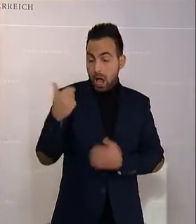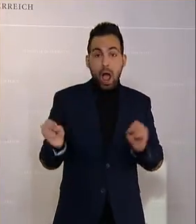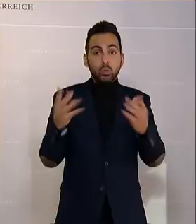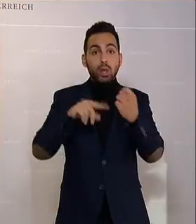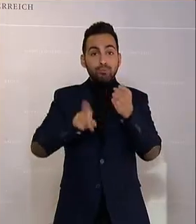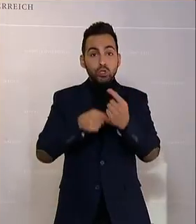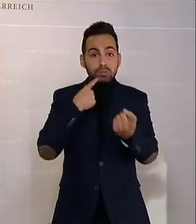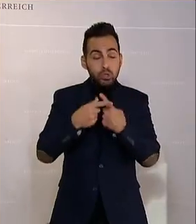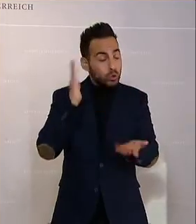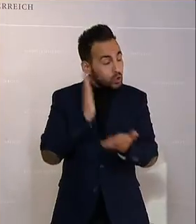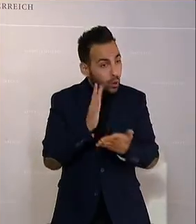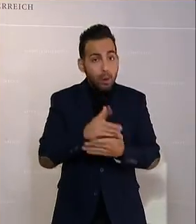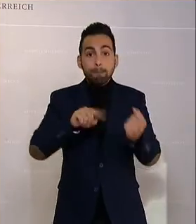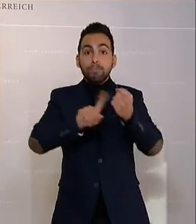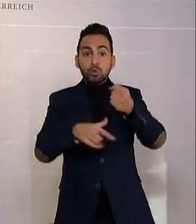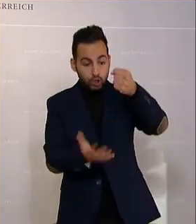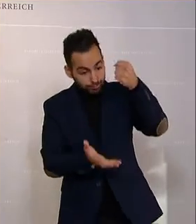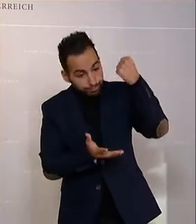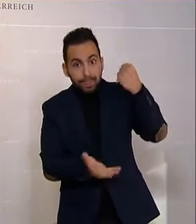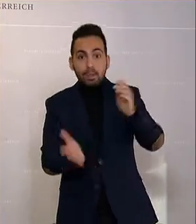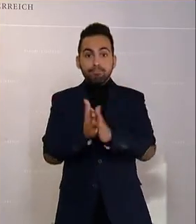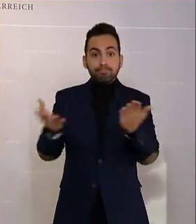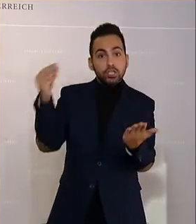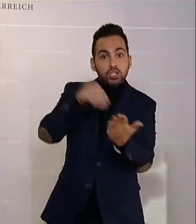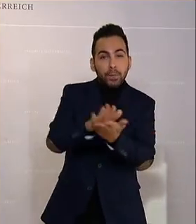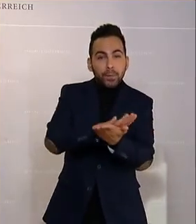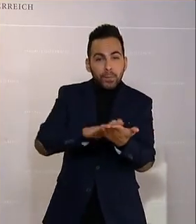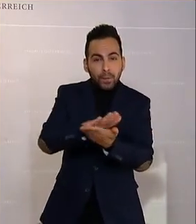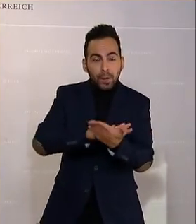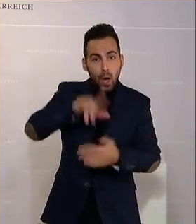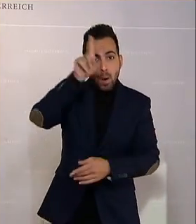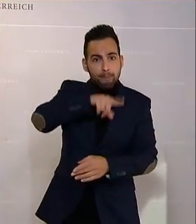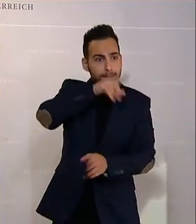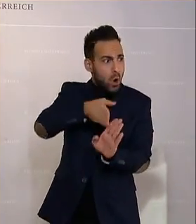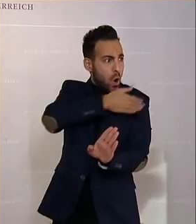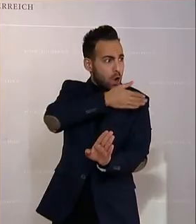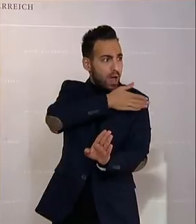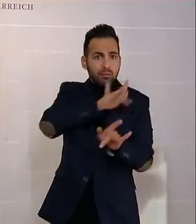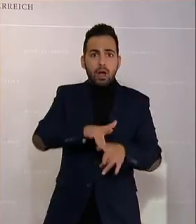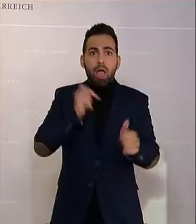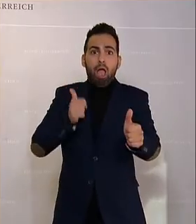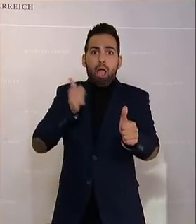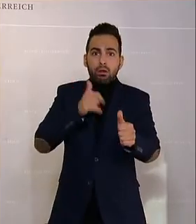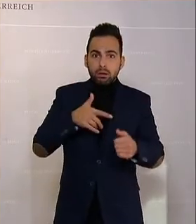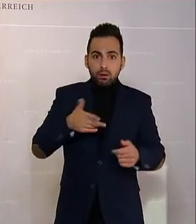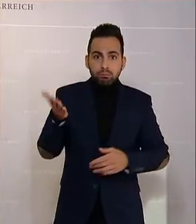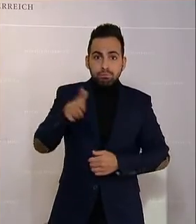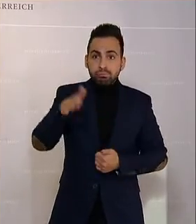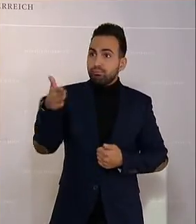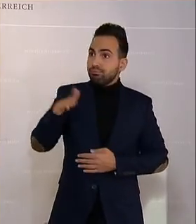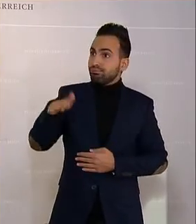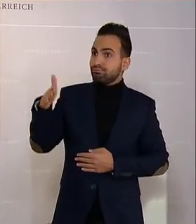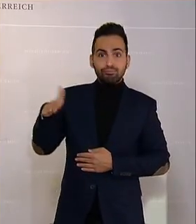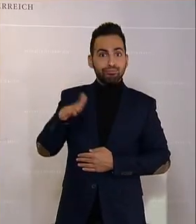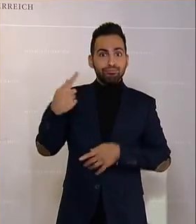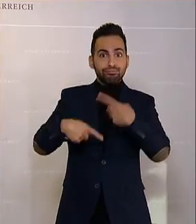haben noch immer nichts dafür budgetiert und Sie hinken Monate hinten nach, die wirklich Leben kosten. Wir haben jetzt seit einer